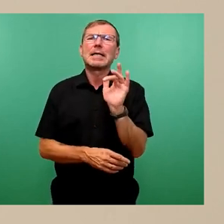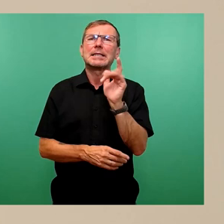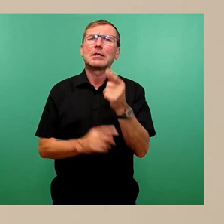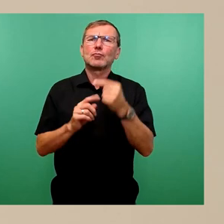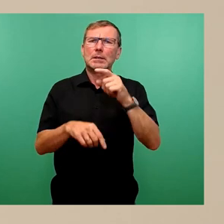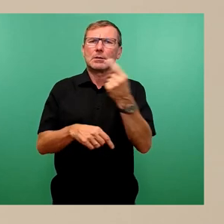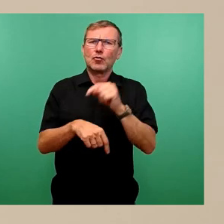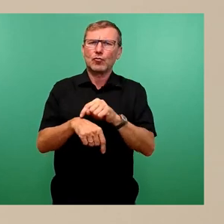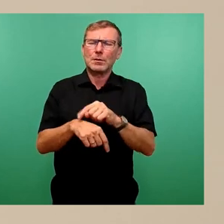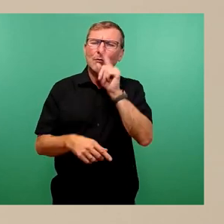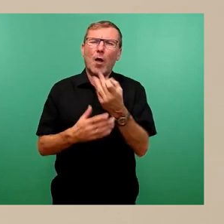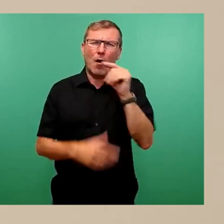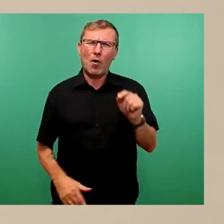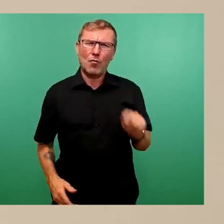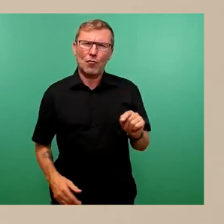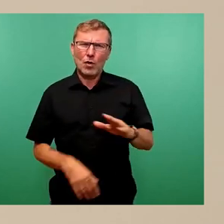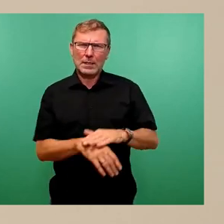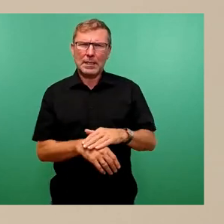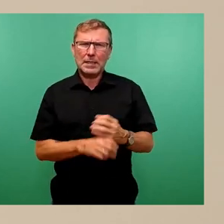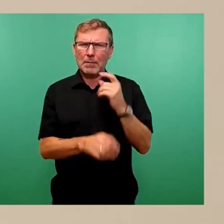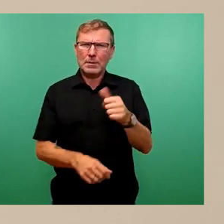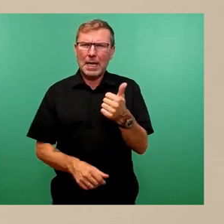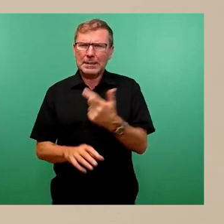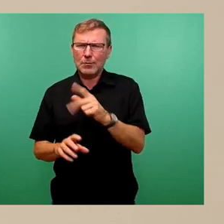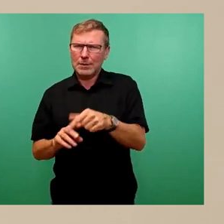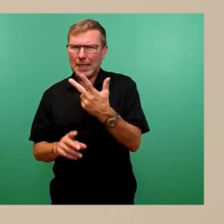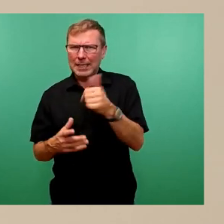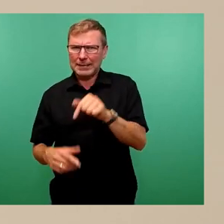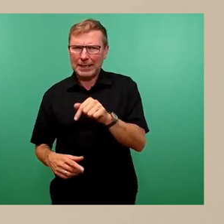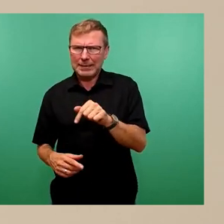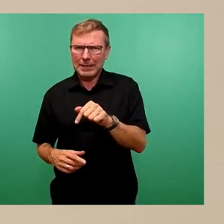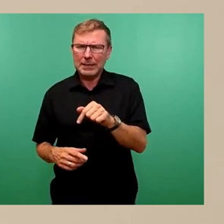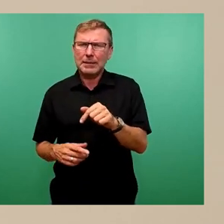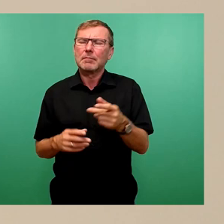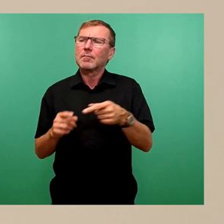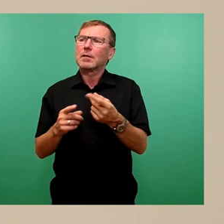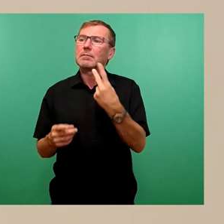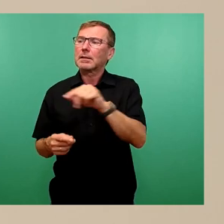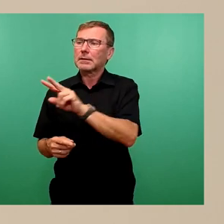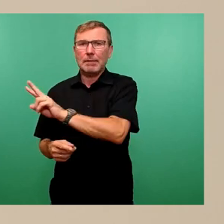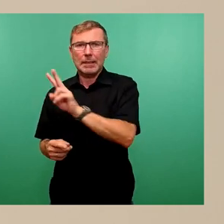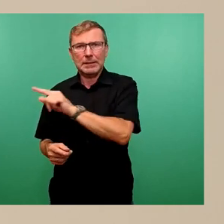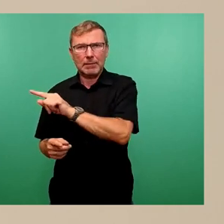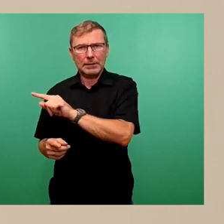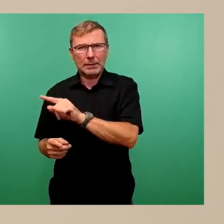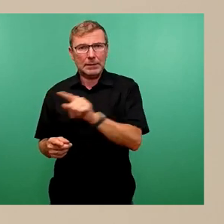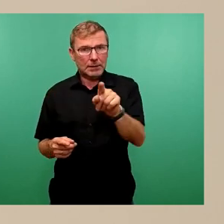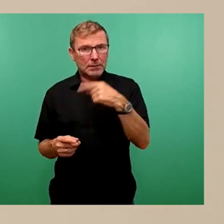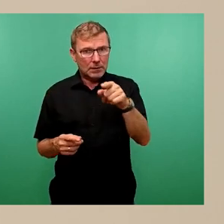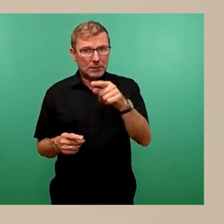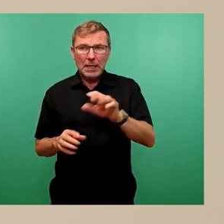ausschließlich die Frühspitze der Busse 61 und 63 gegenüber 2022 im Bereich des von Ihnen angesprochenen